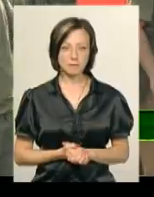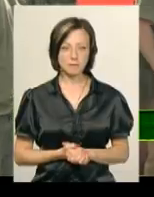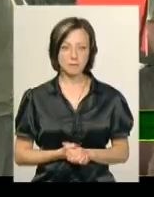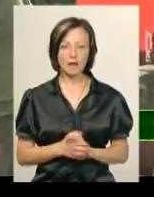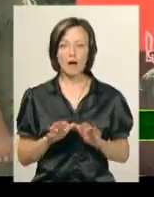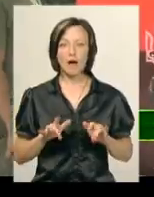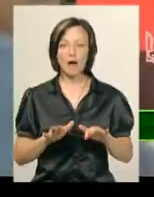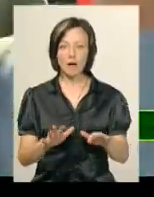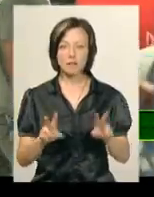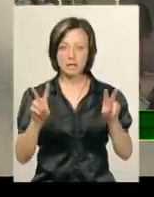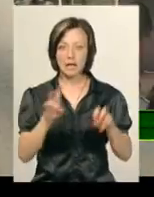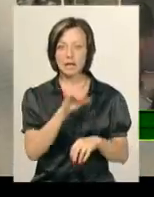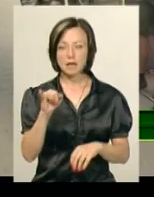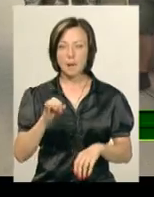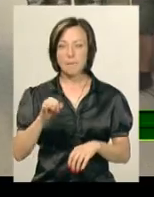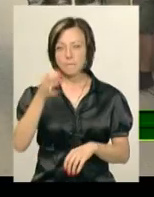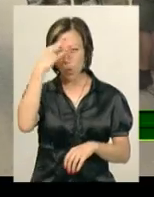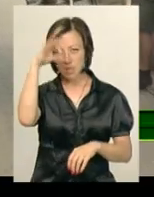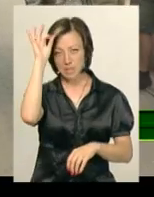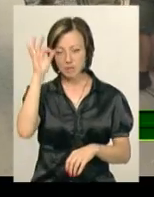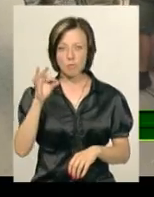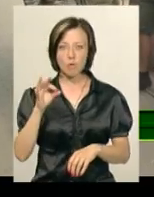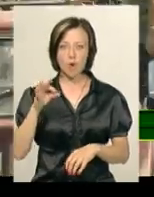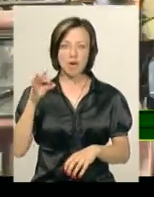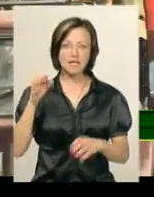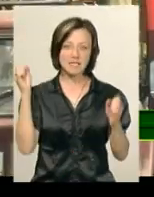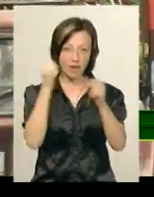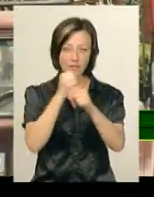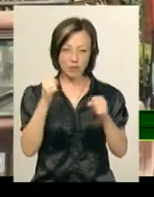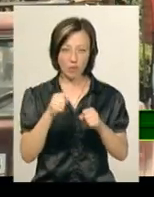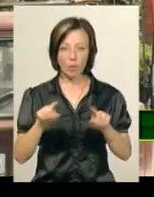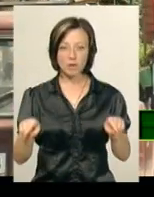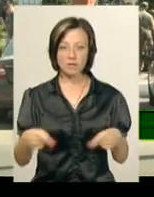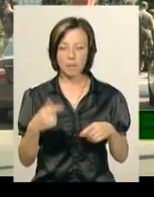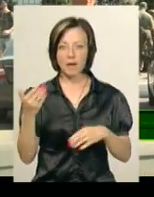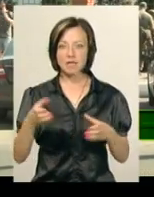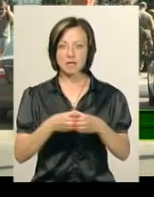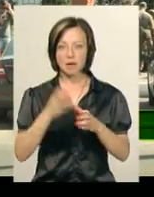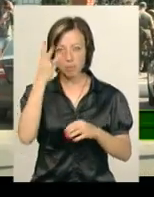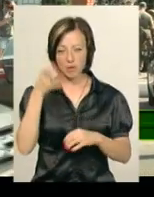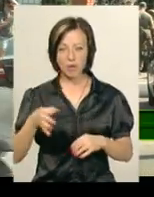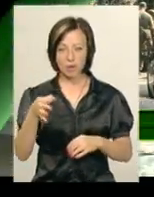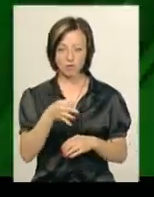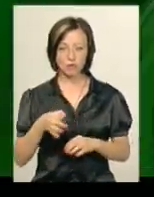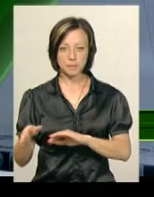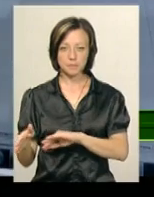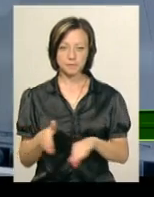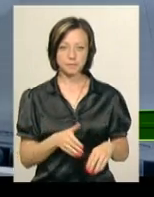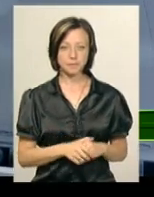Акція «Ні поліцейському свавіллю», яку організувала громадська організація «Правий сектор Хмельниччини», відбулася в обласному центрі.